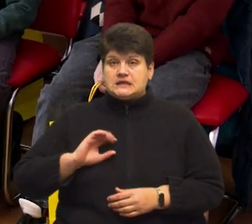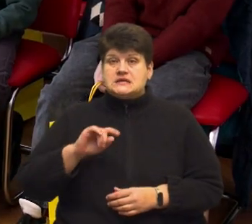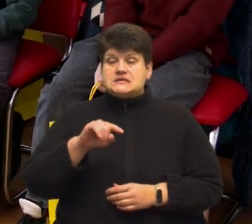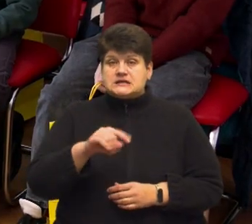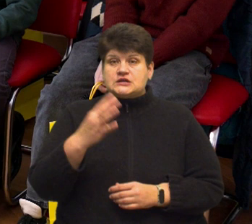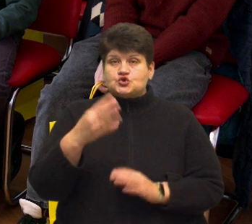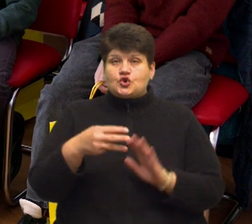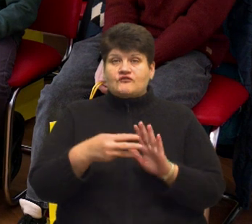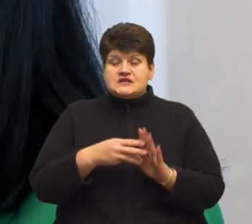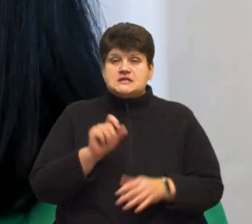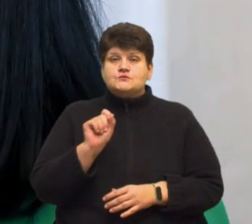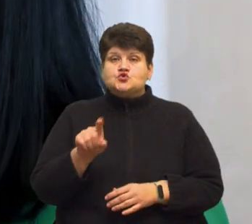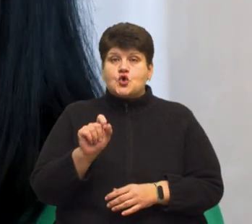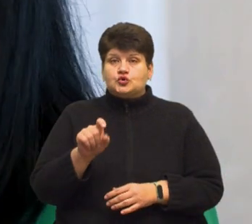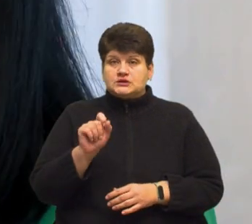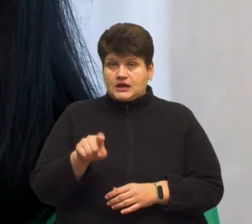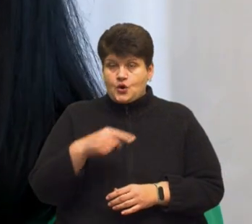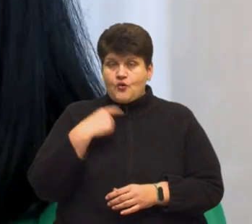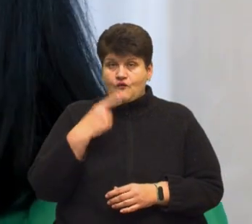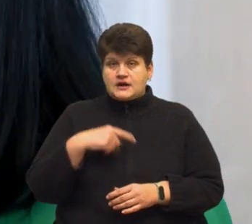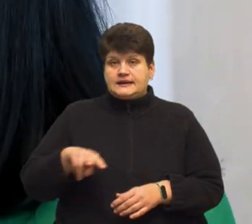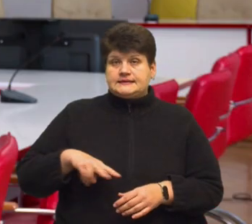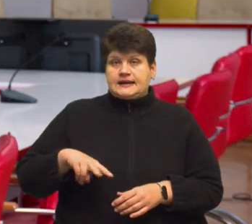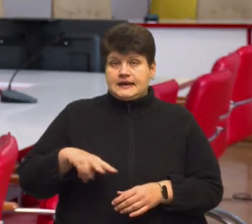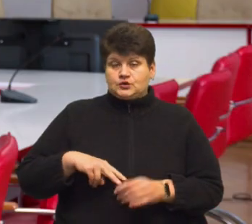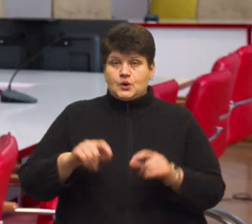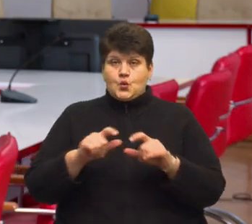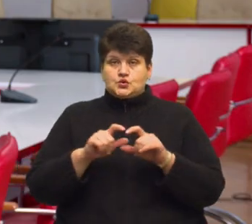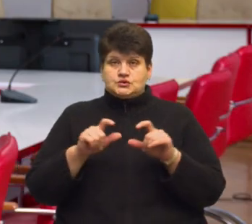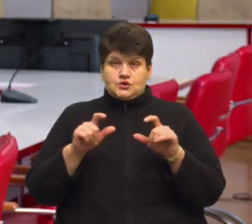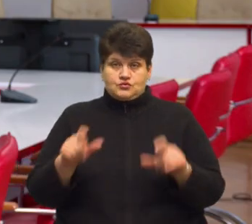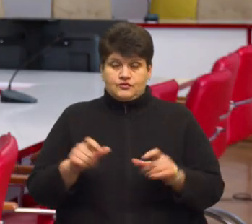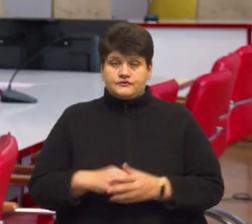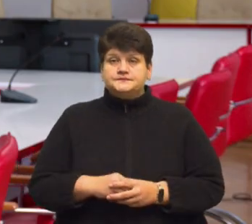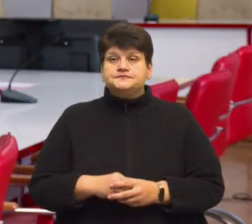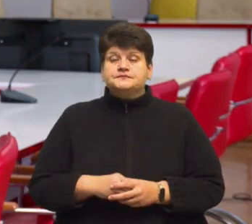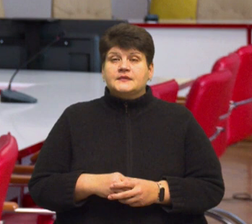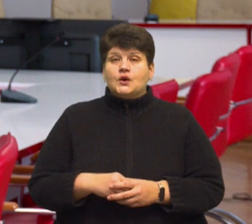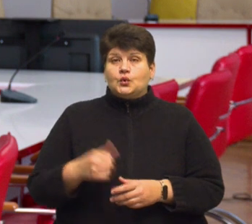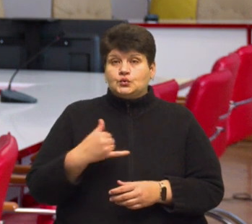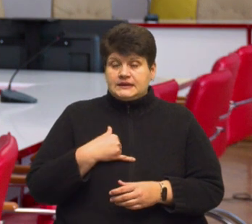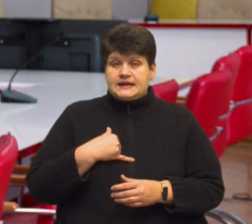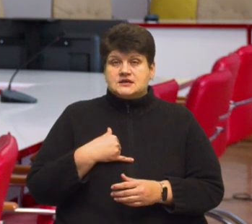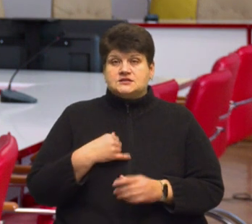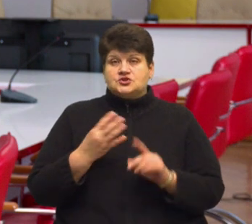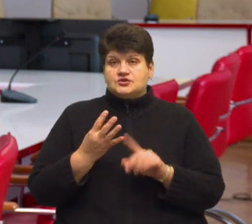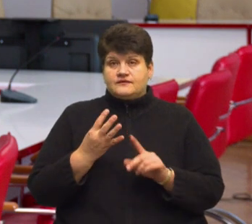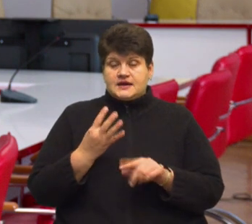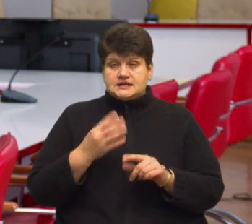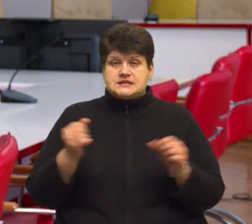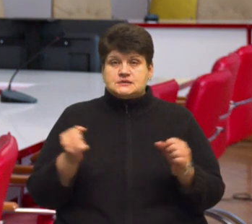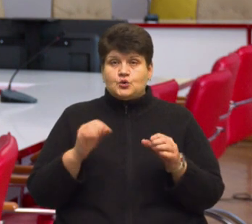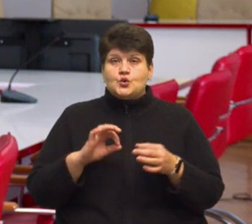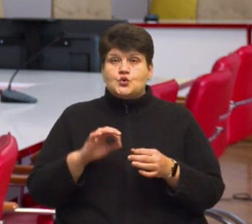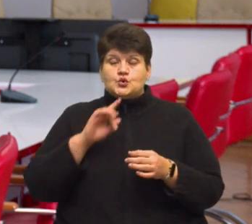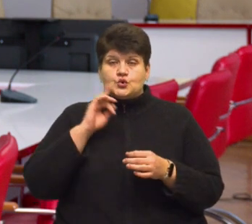золотих, каже директорка установи Світлана Крикончук. «У нас попереду четверті зимові юнацькі Олімпійські ігри в